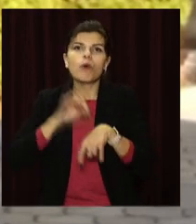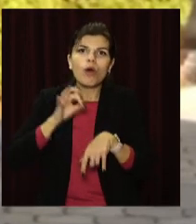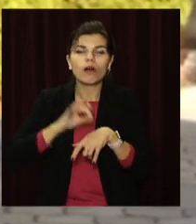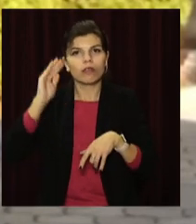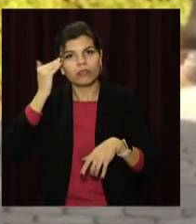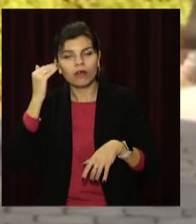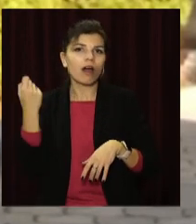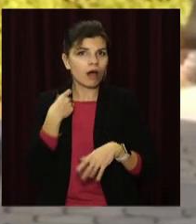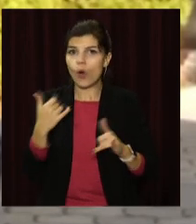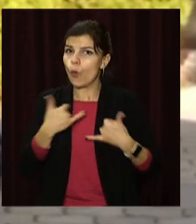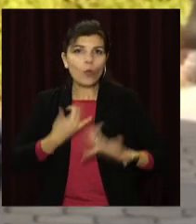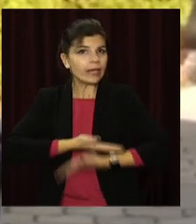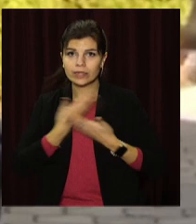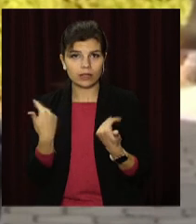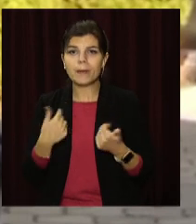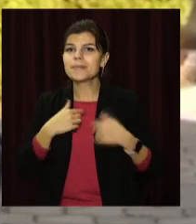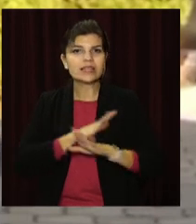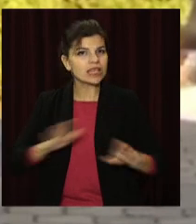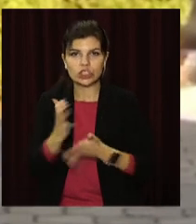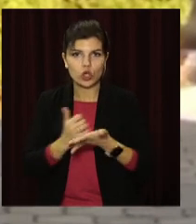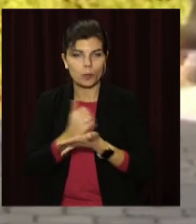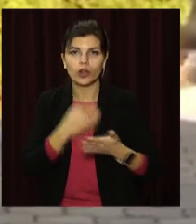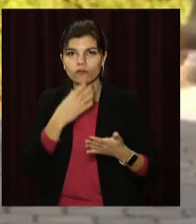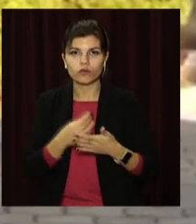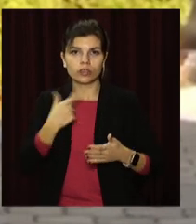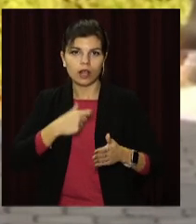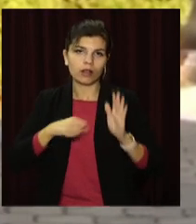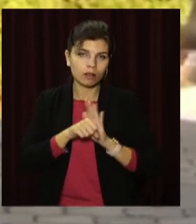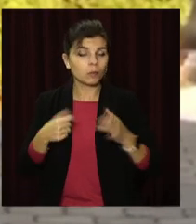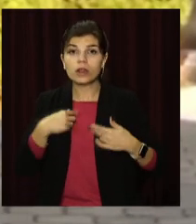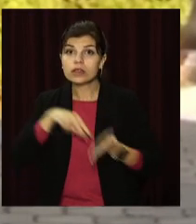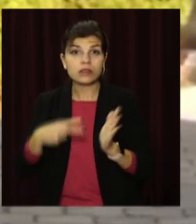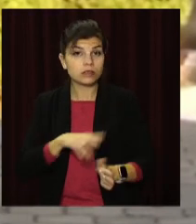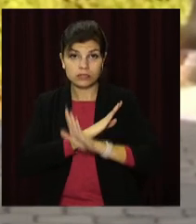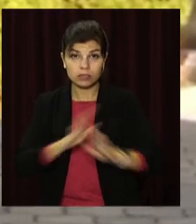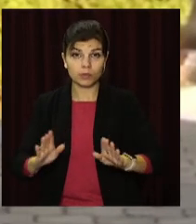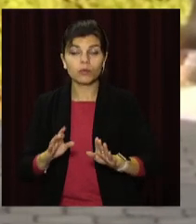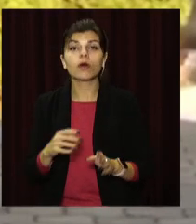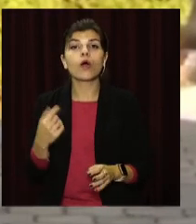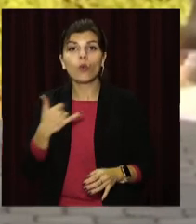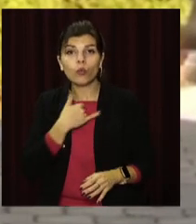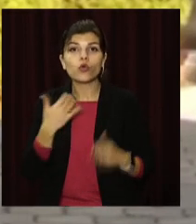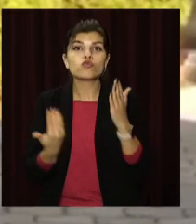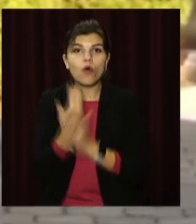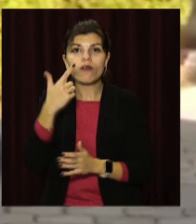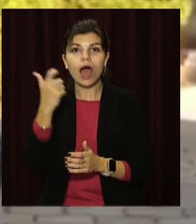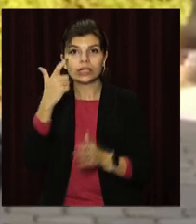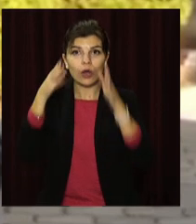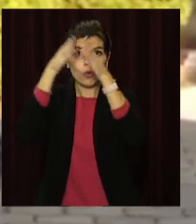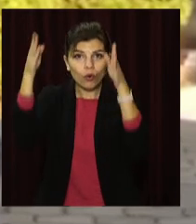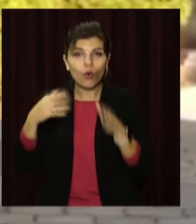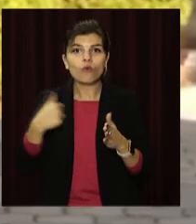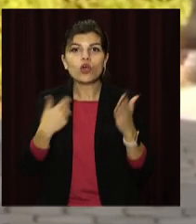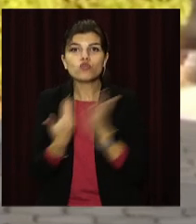самоубийством. У нас новий газовий котел, нова електрична проводка дому. В хорошем